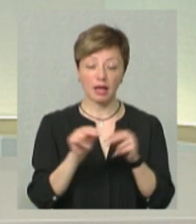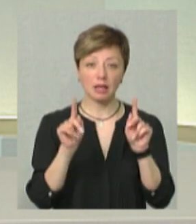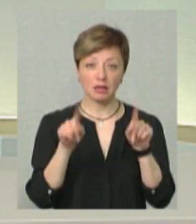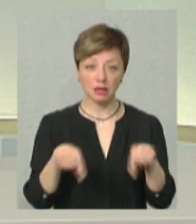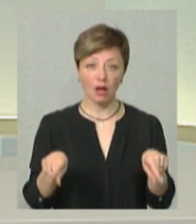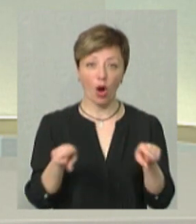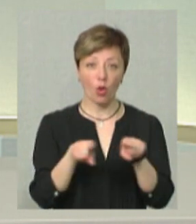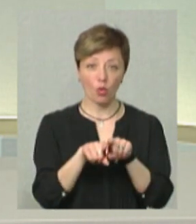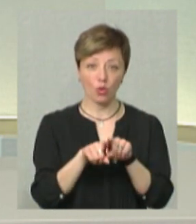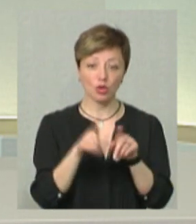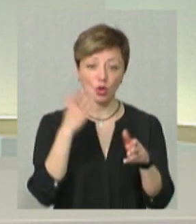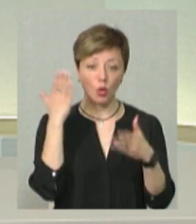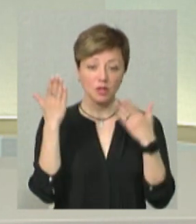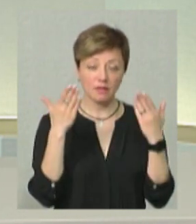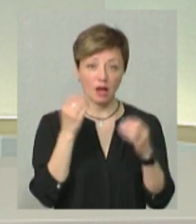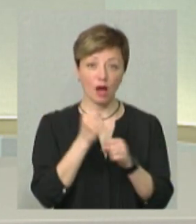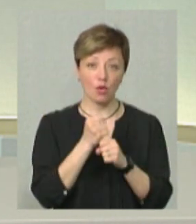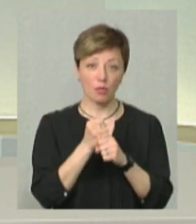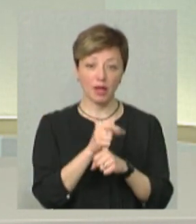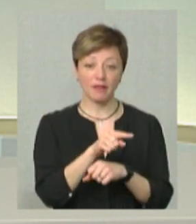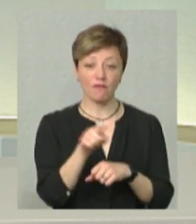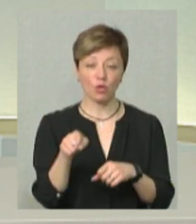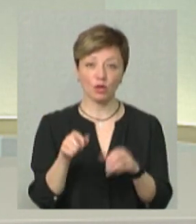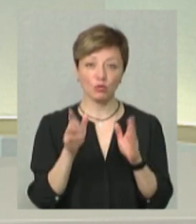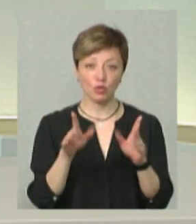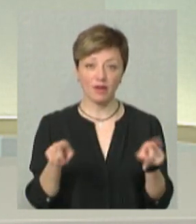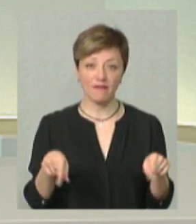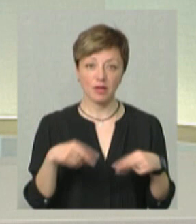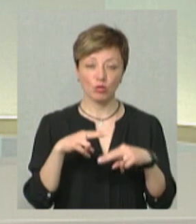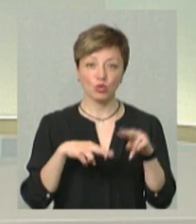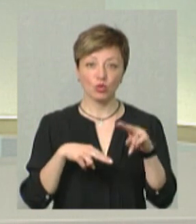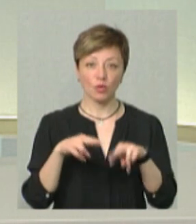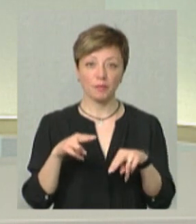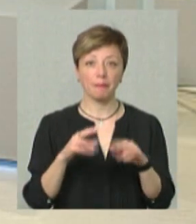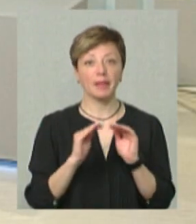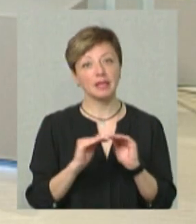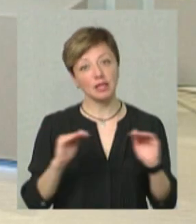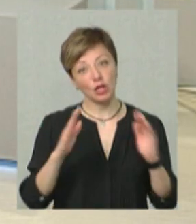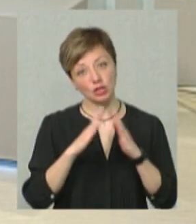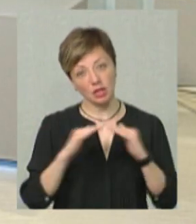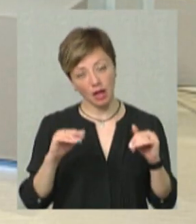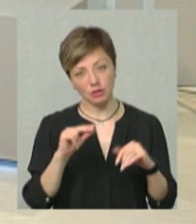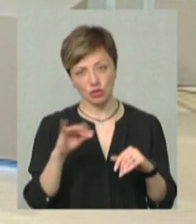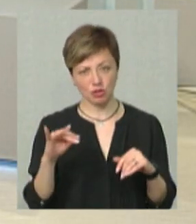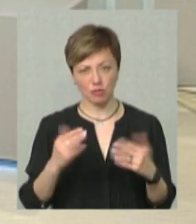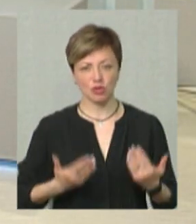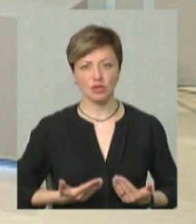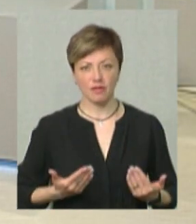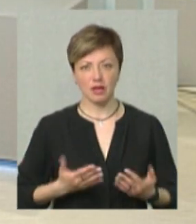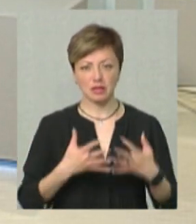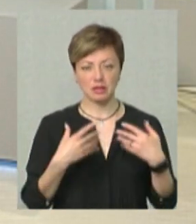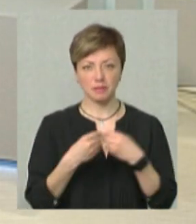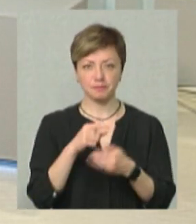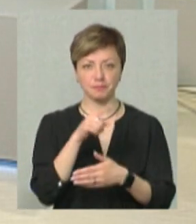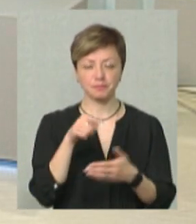будемо дозвілляно робити, і вони будуть відбудовувати табір. Дитячий табір чи табір просто для проживання сім'ї?